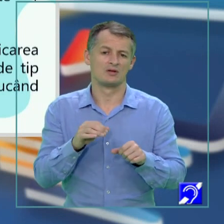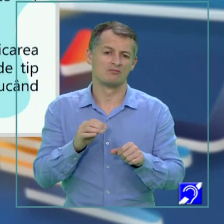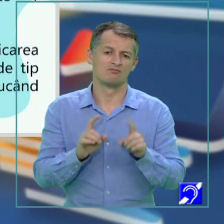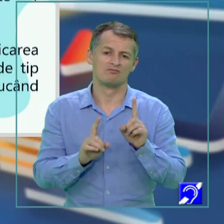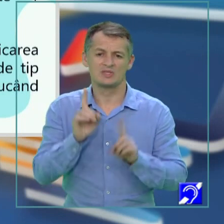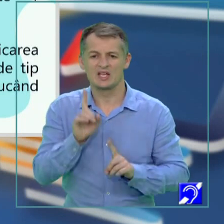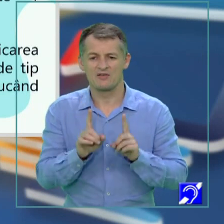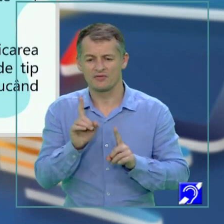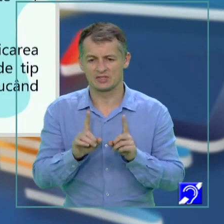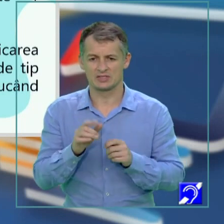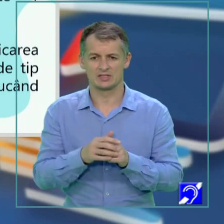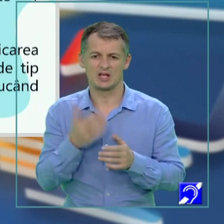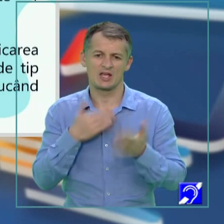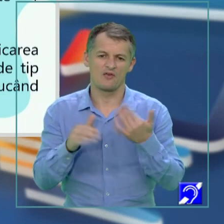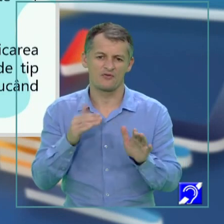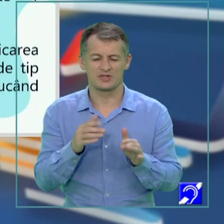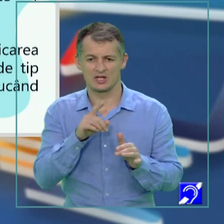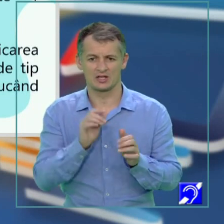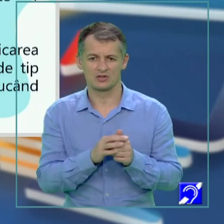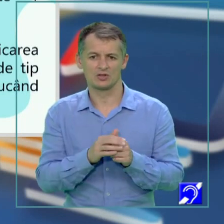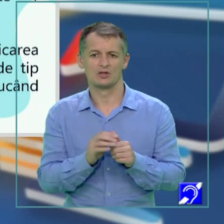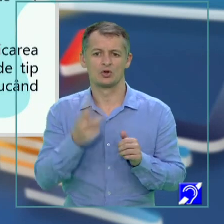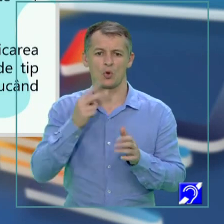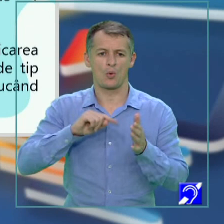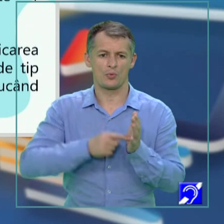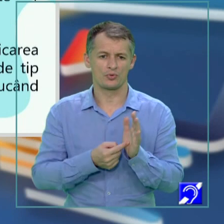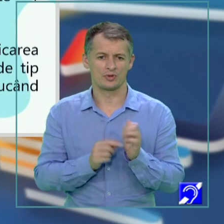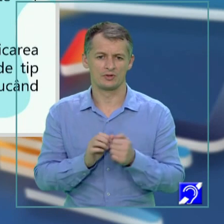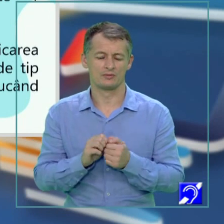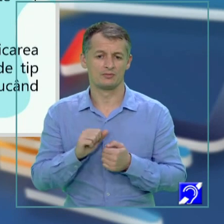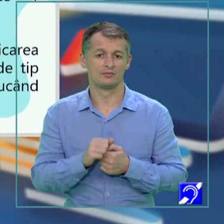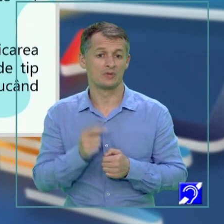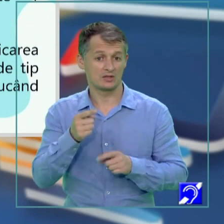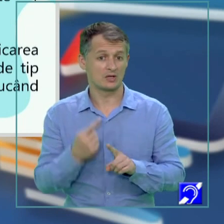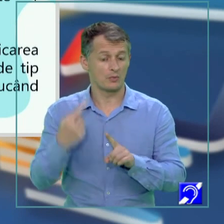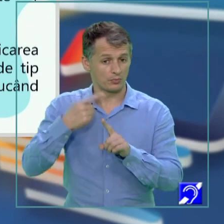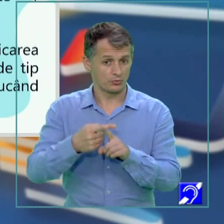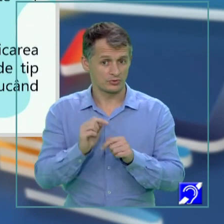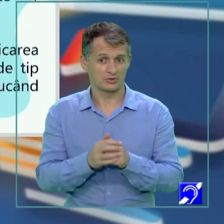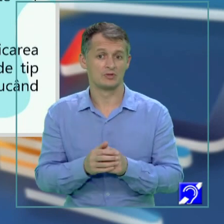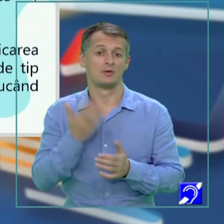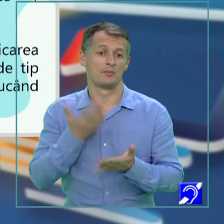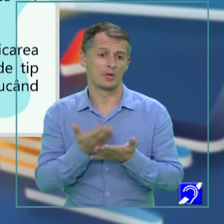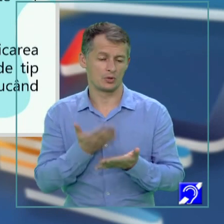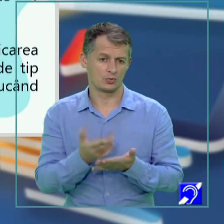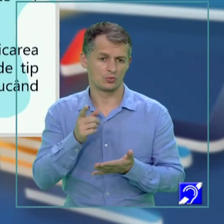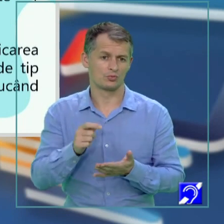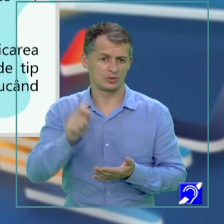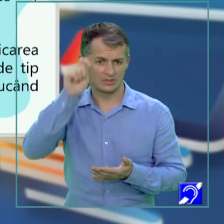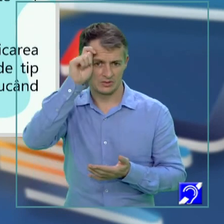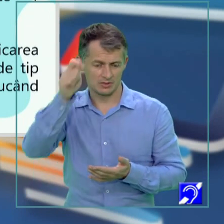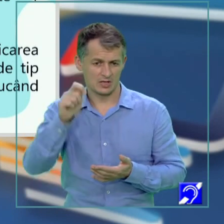puncte, iar încercarea de prezentare, un singur punct. La acestea se adaugă punctajul aferent respectării